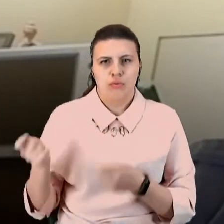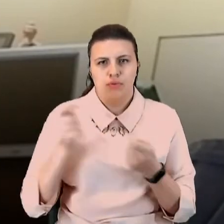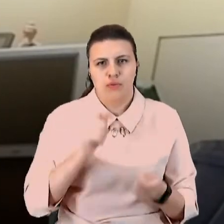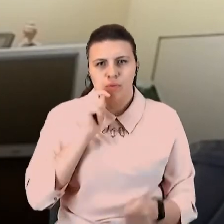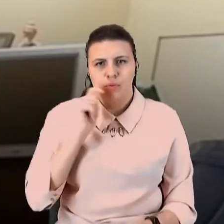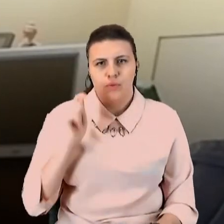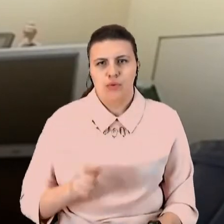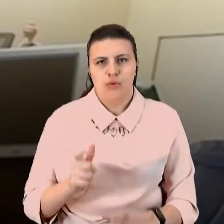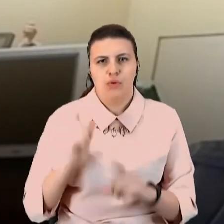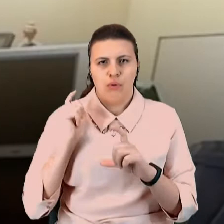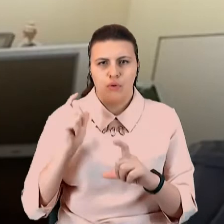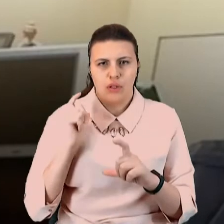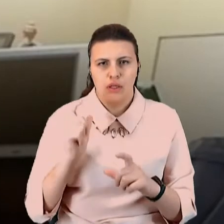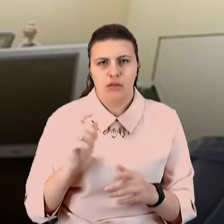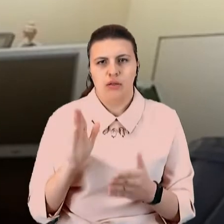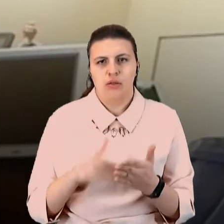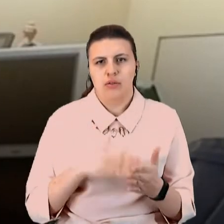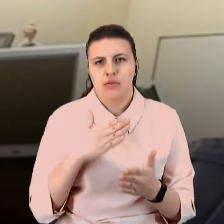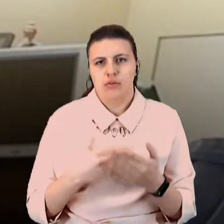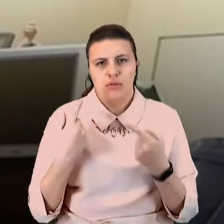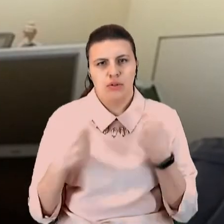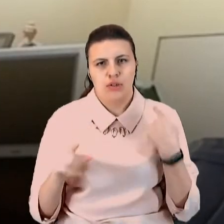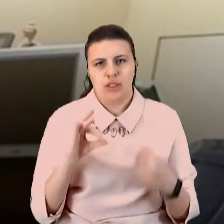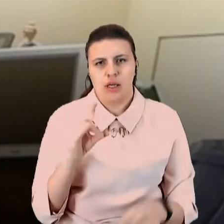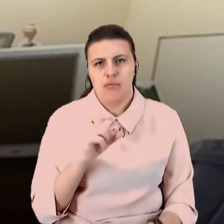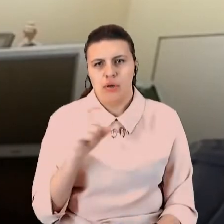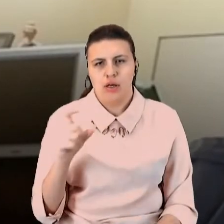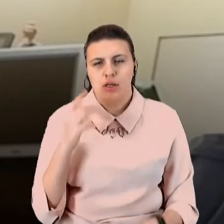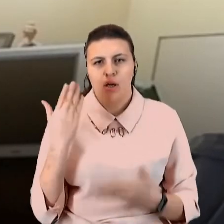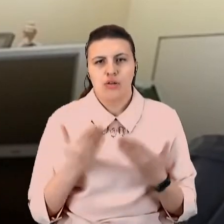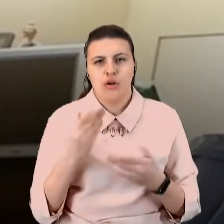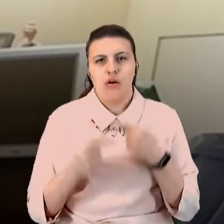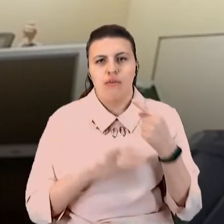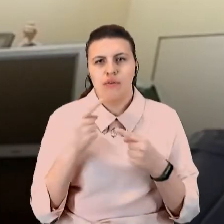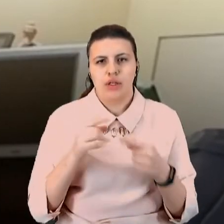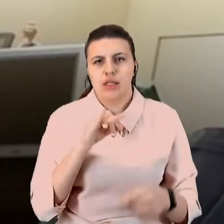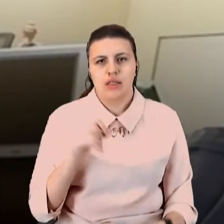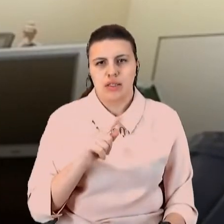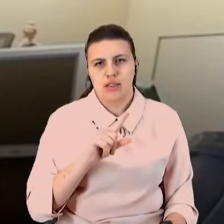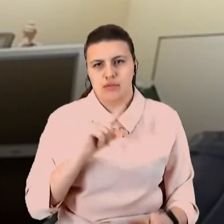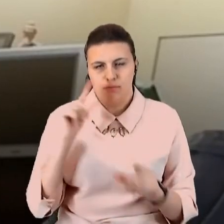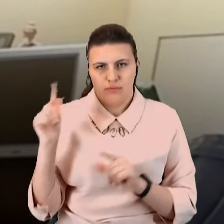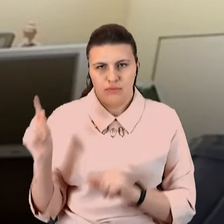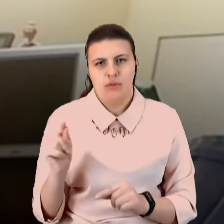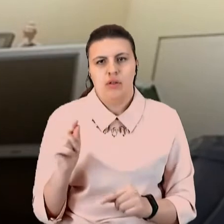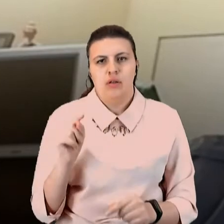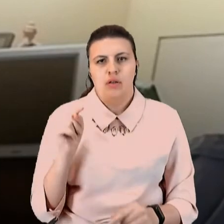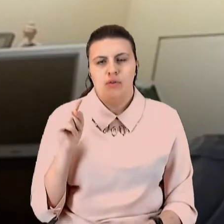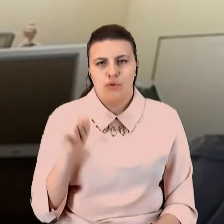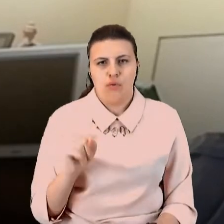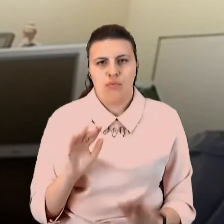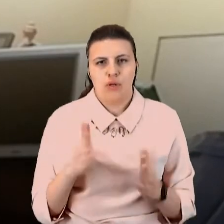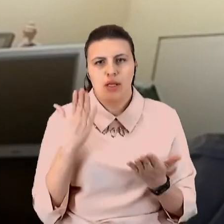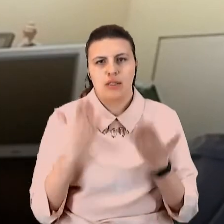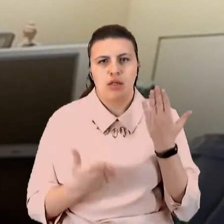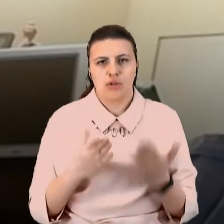і абсолютно по інших схемах. Якщо говорити про контрабанду із країн, то зрозуміло, що тільки в тому разі, якщо є попит там за